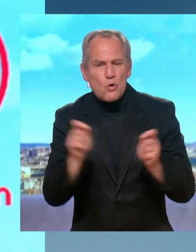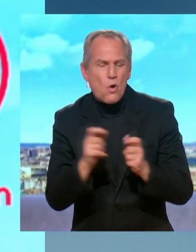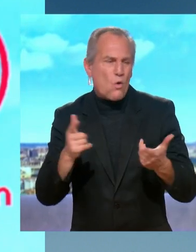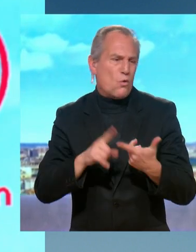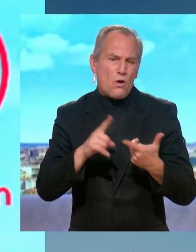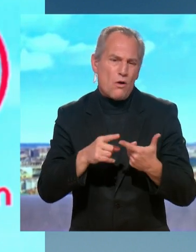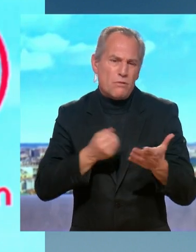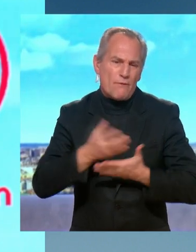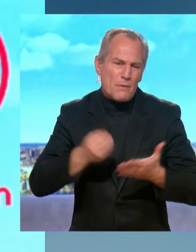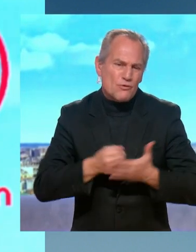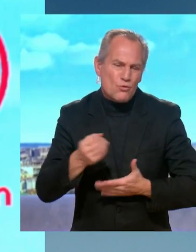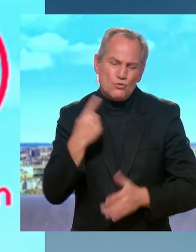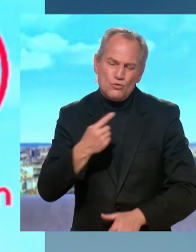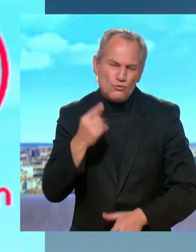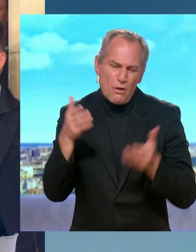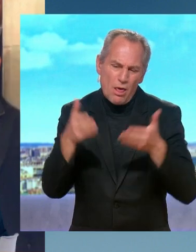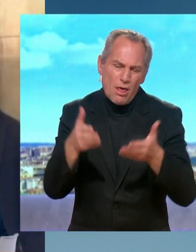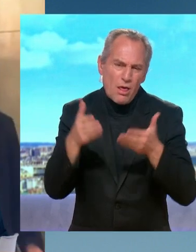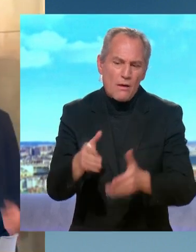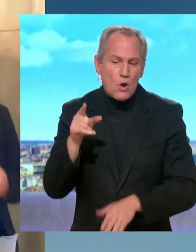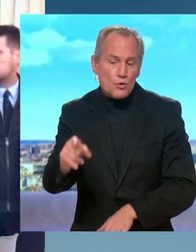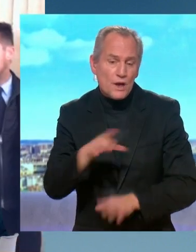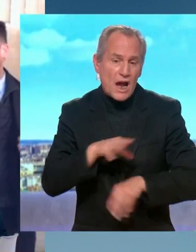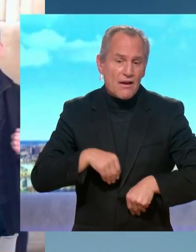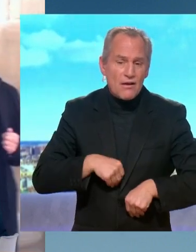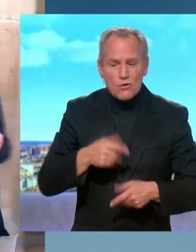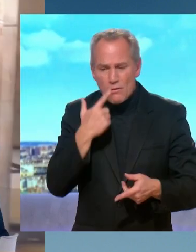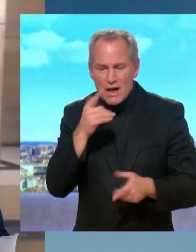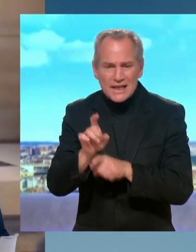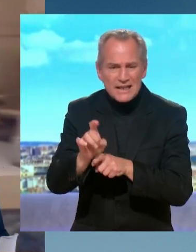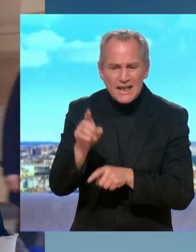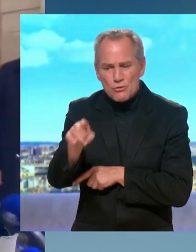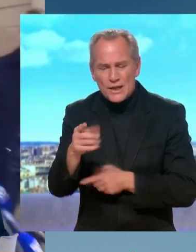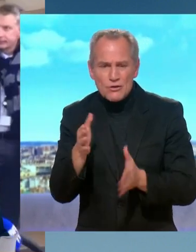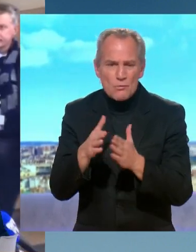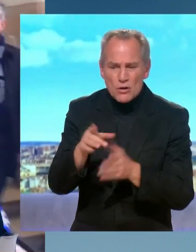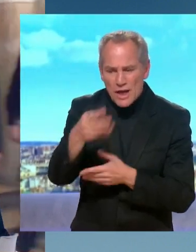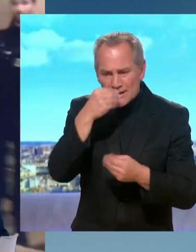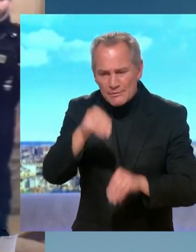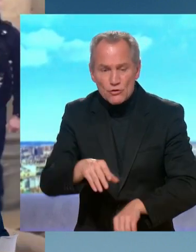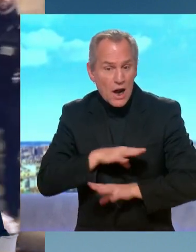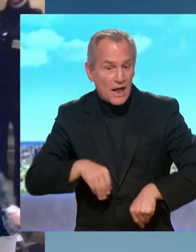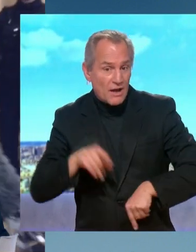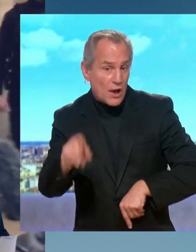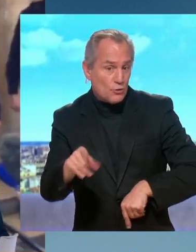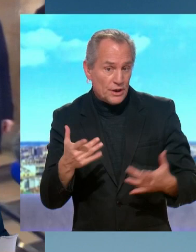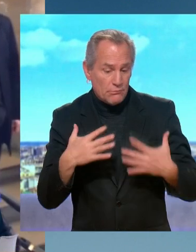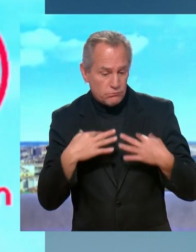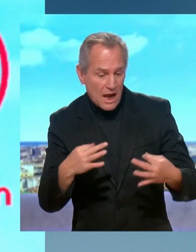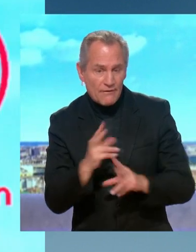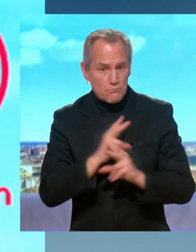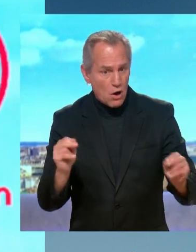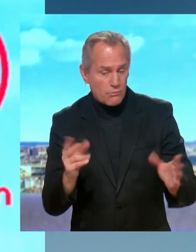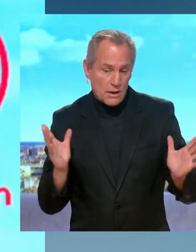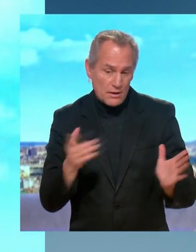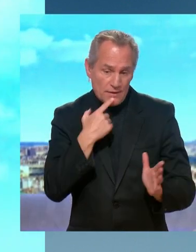serait sans doute condamné, empêché, qu aurait dû démissionner, à la fin il est innocenté. Voilà, je pense qu'il faut laisser les ministres faire leur travail, et c'est aux électeurs de juger.